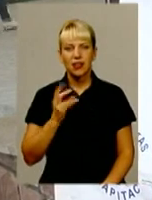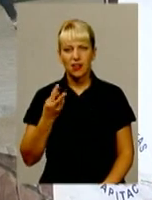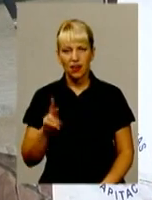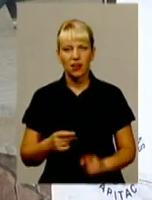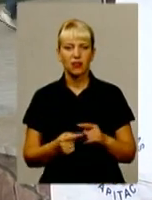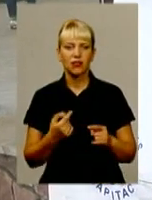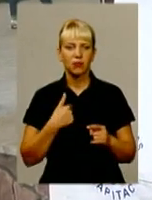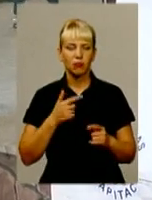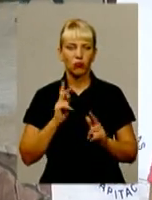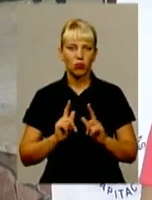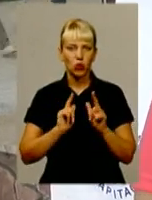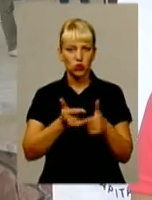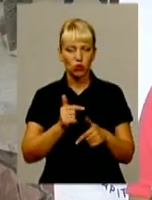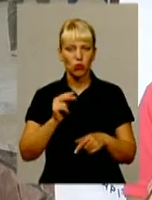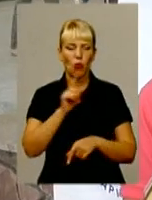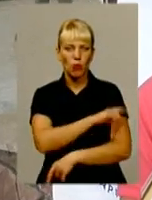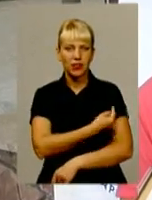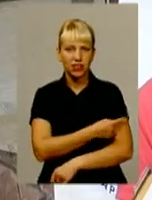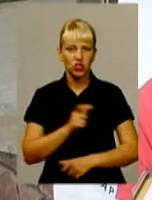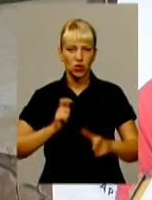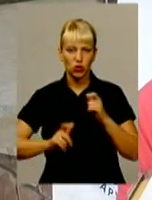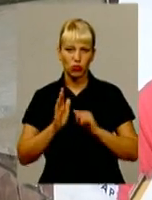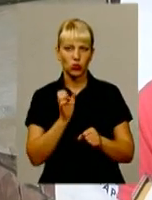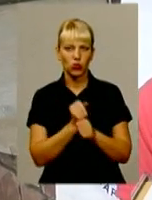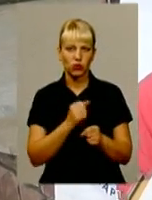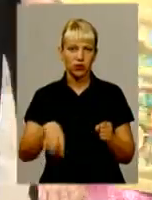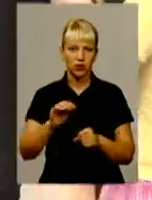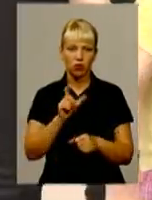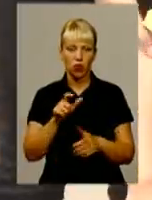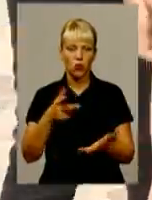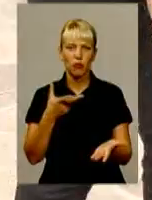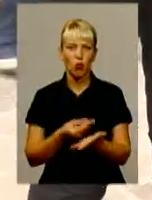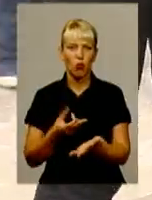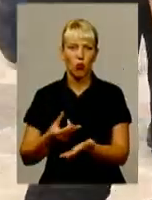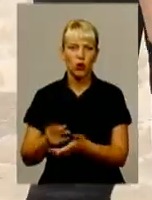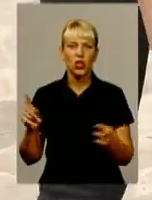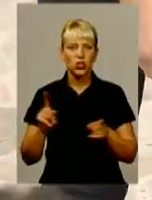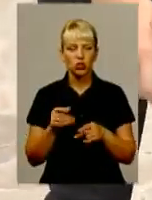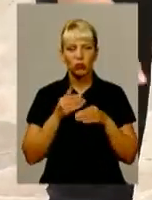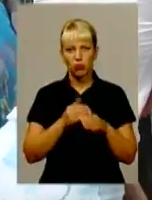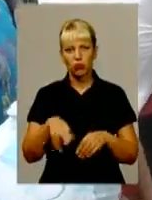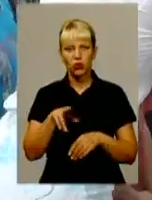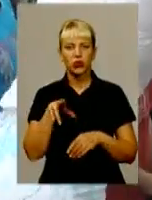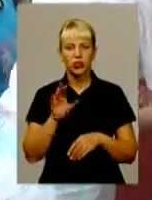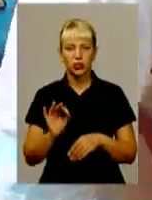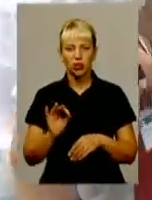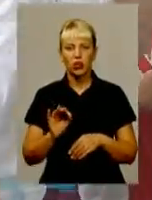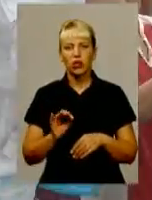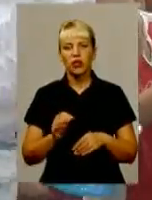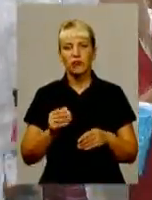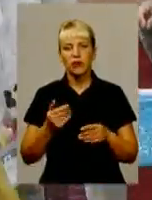буду робити всім людям уколи. Аби допомогти підготуватись до школи діткам із